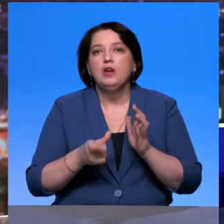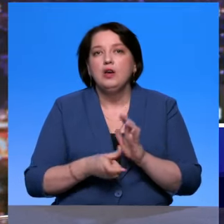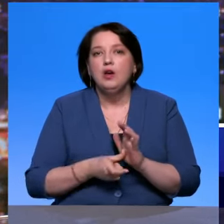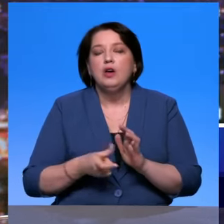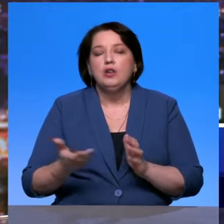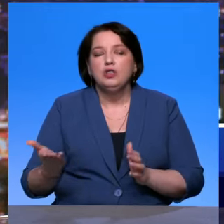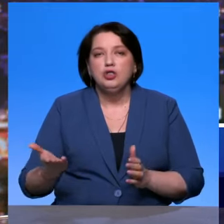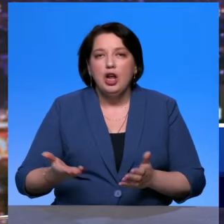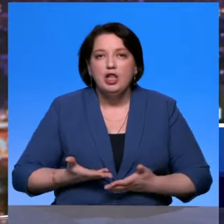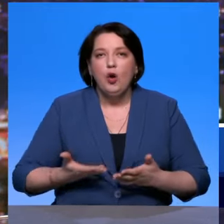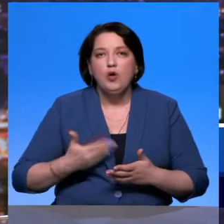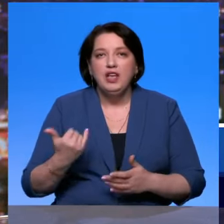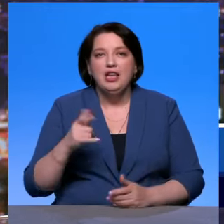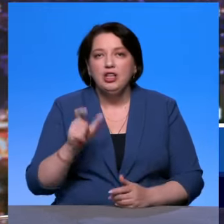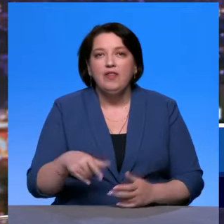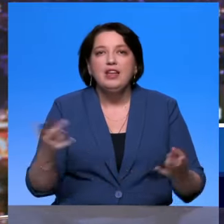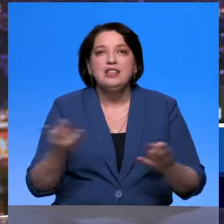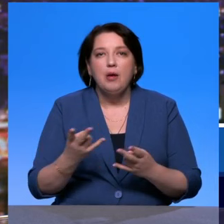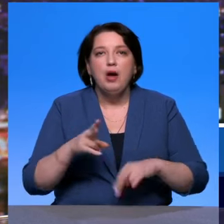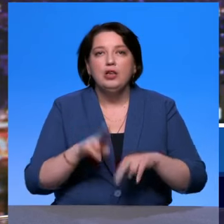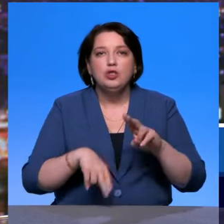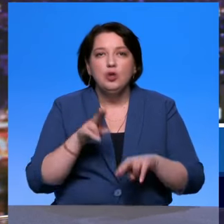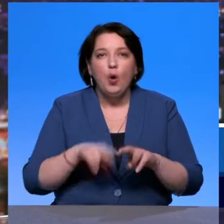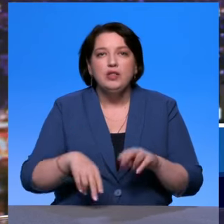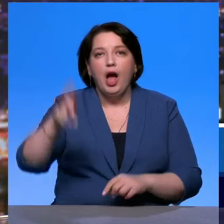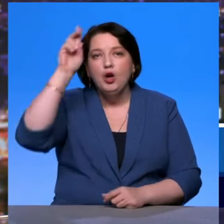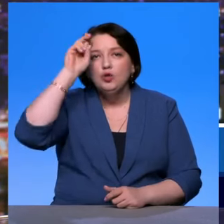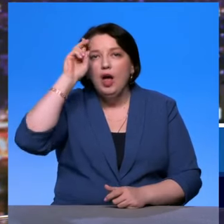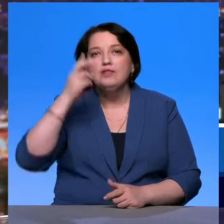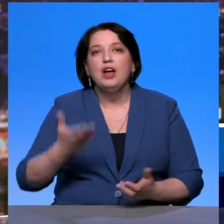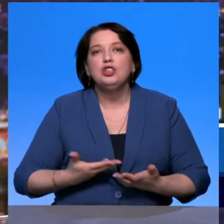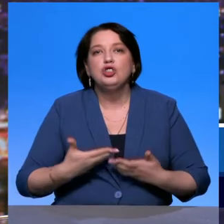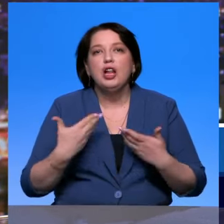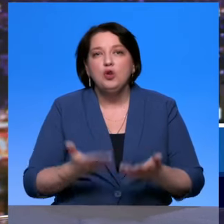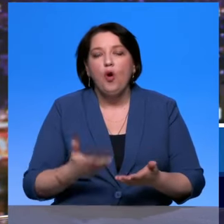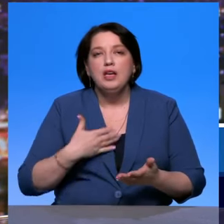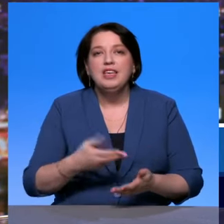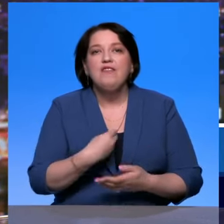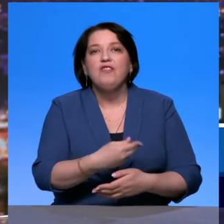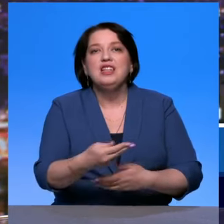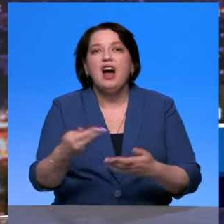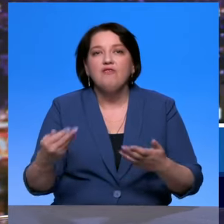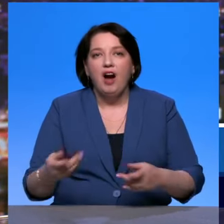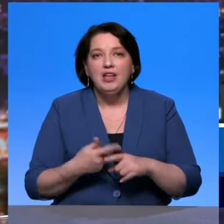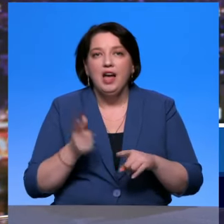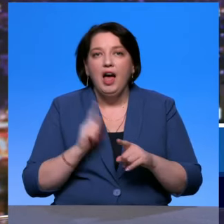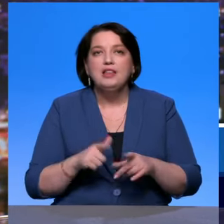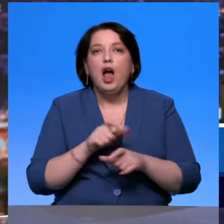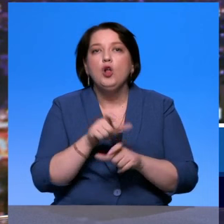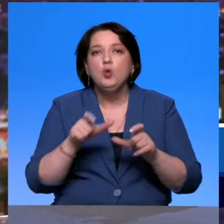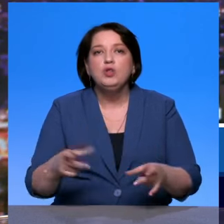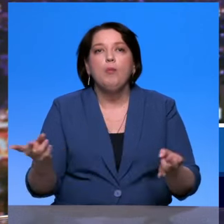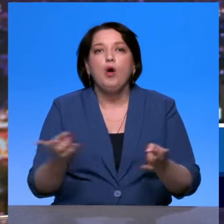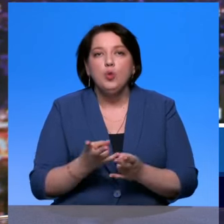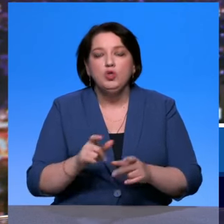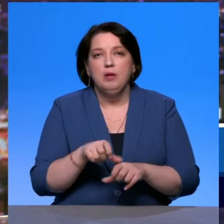строить государственное жилье и выдавать это людям, нужным специалистам. Для